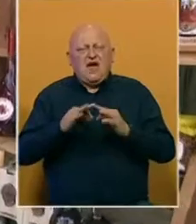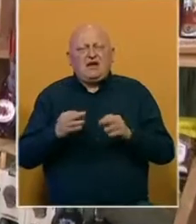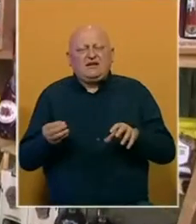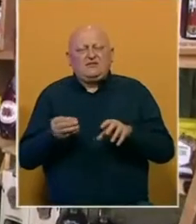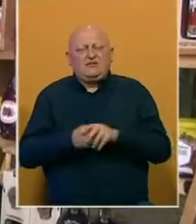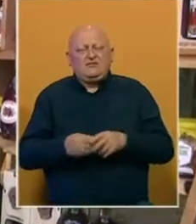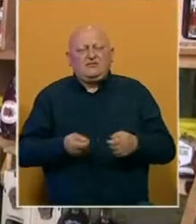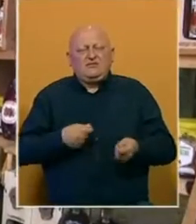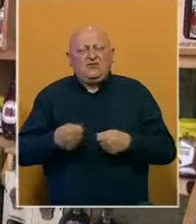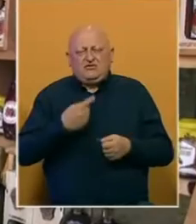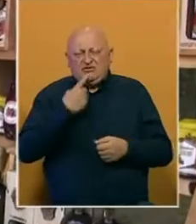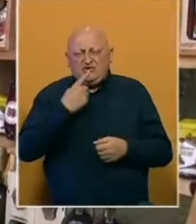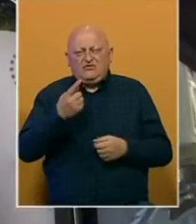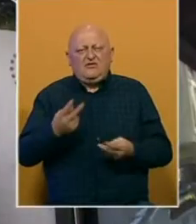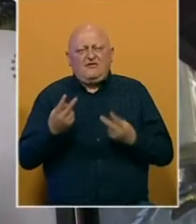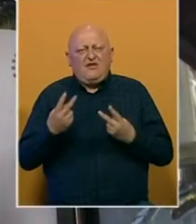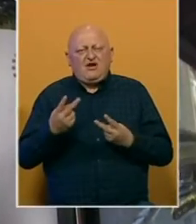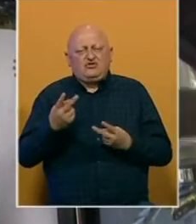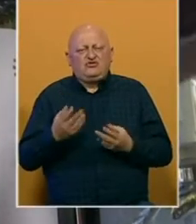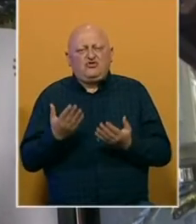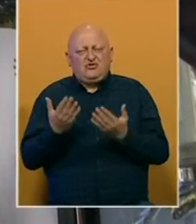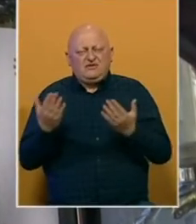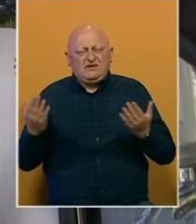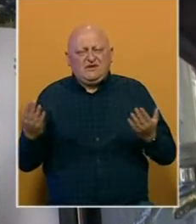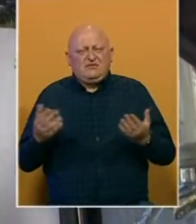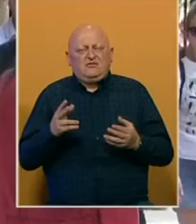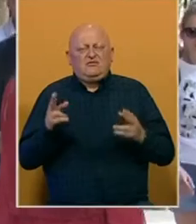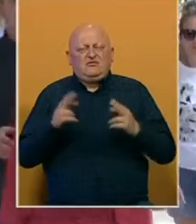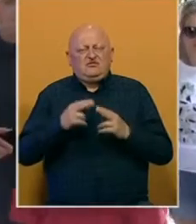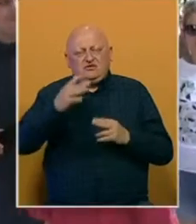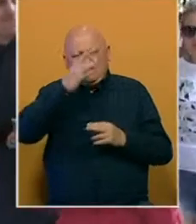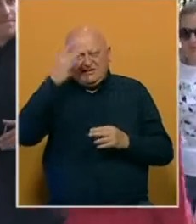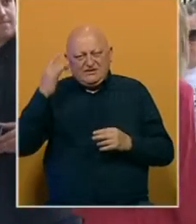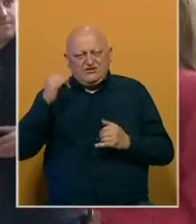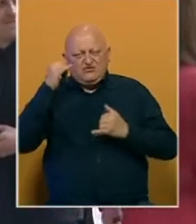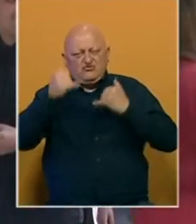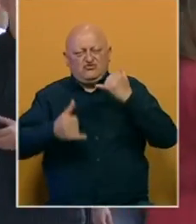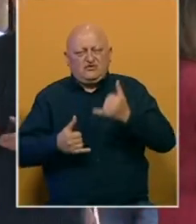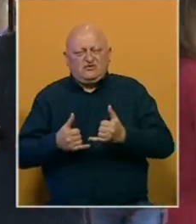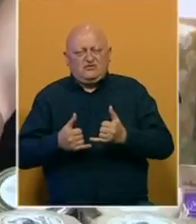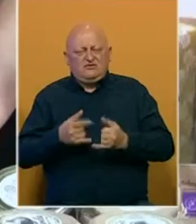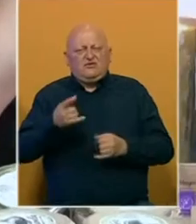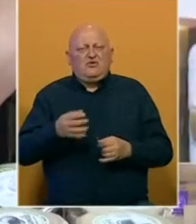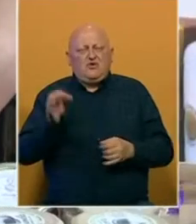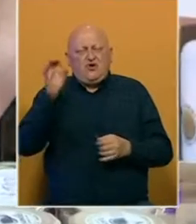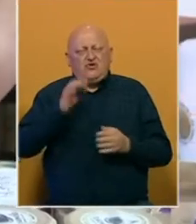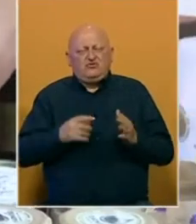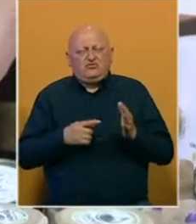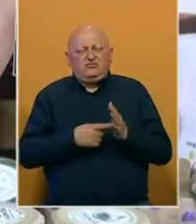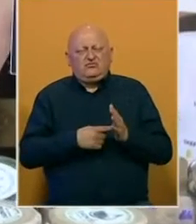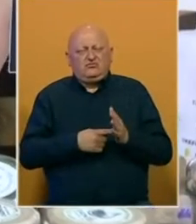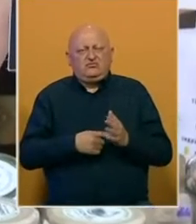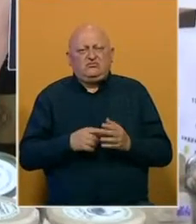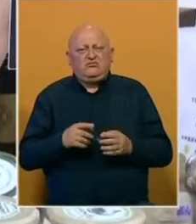proizvođači ističu značaj ovog sajma pogotovo u susret ljetnoj turističkoj sezoni. Jedan od osnovnih ciljeva je da